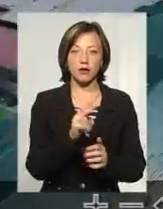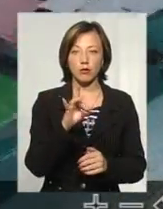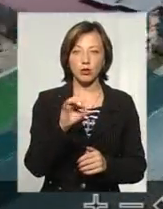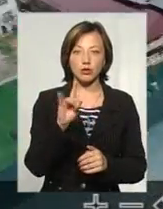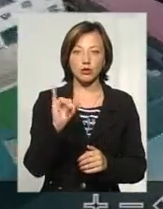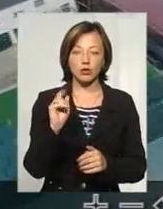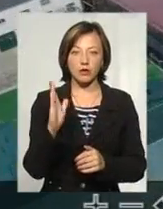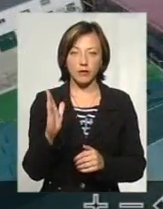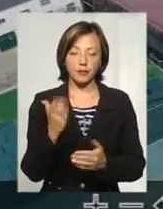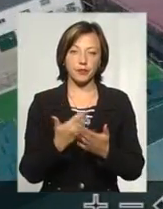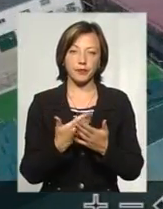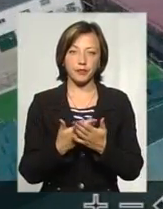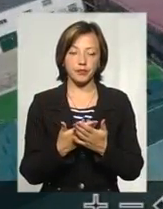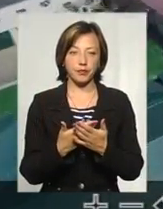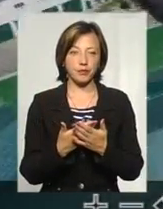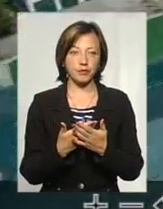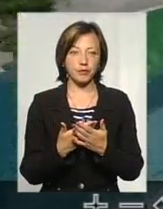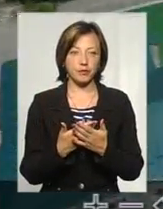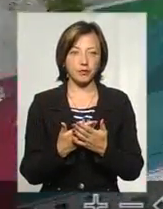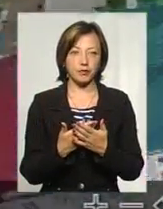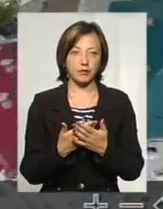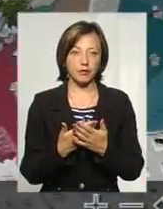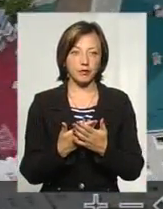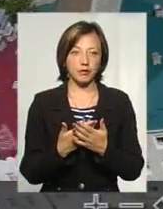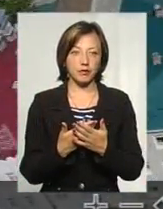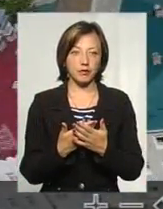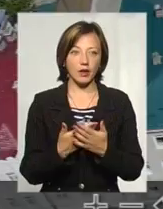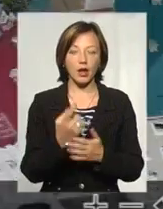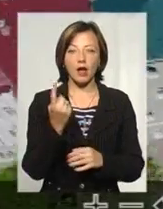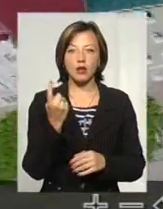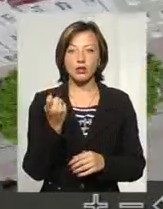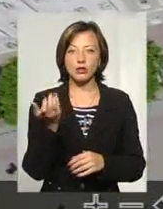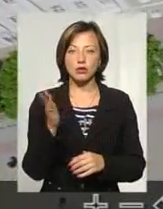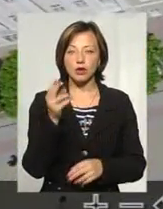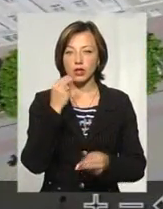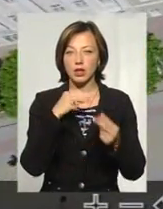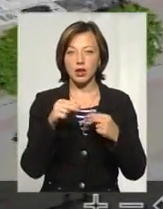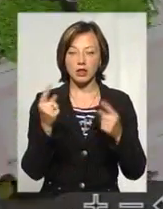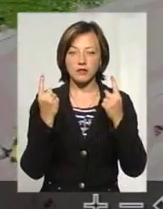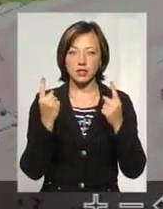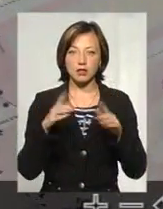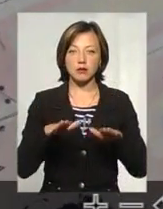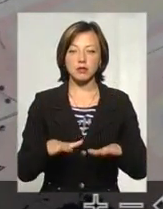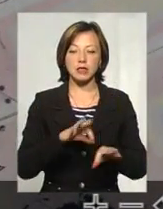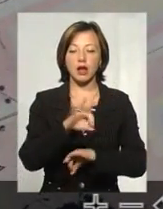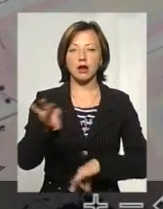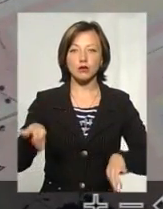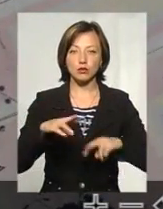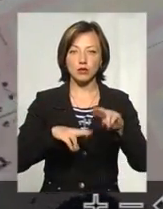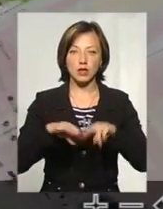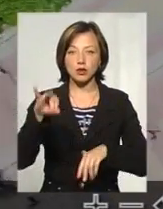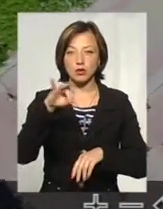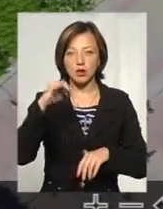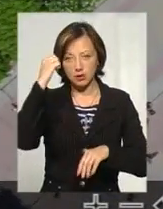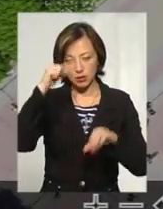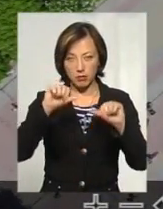Це ми візьмемо 100, наприклад, найкращих визначних місць архітектурних, споруд, історичних пам